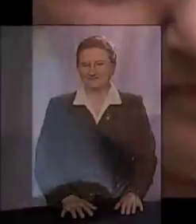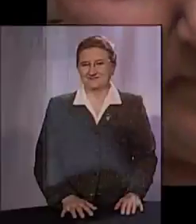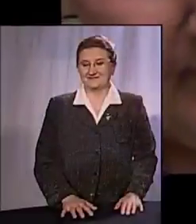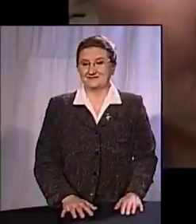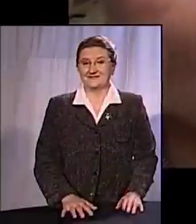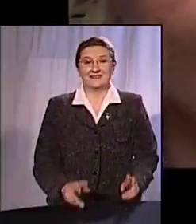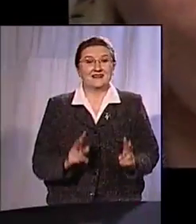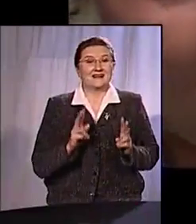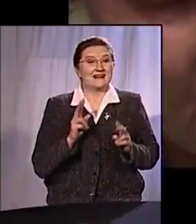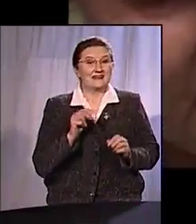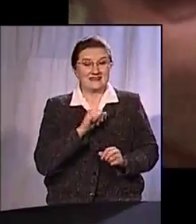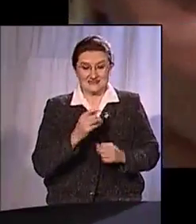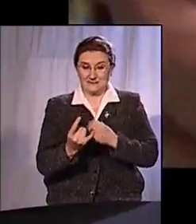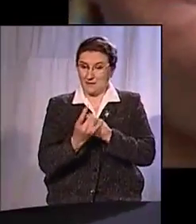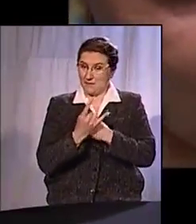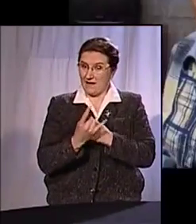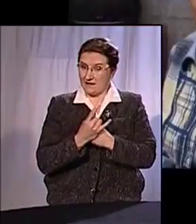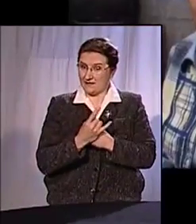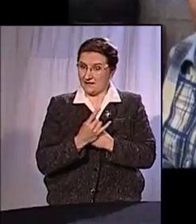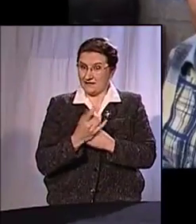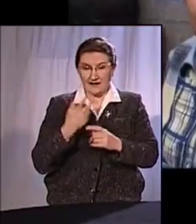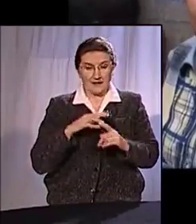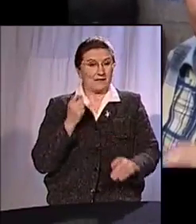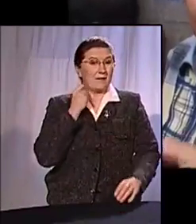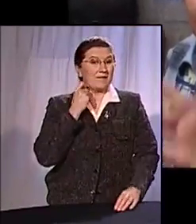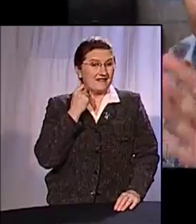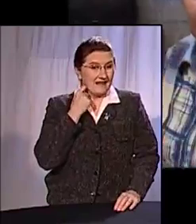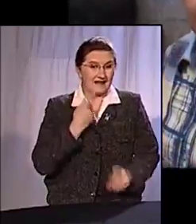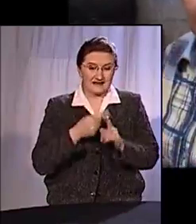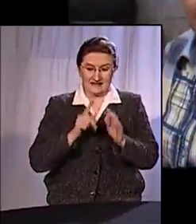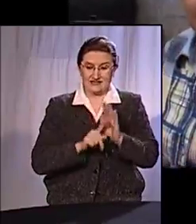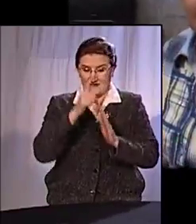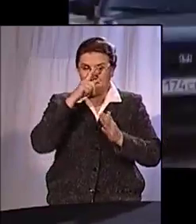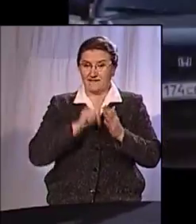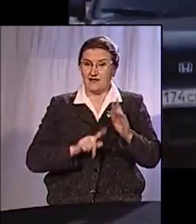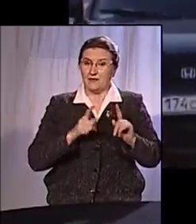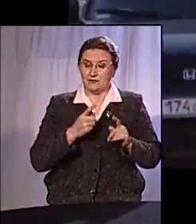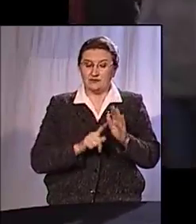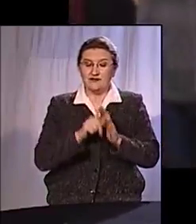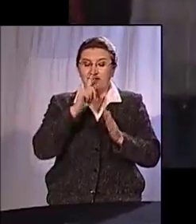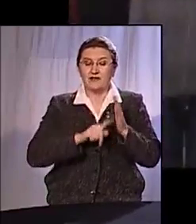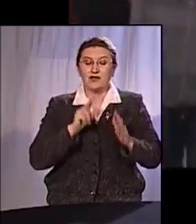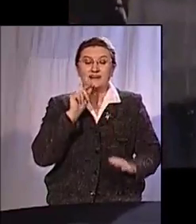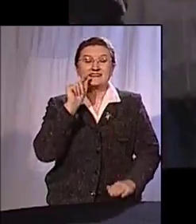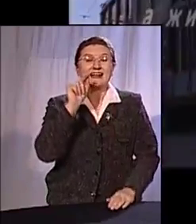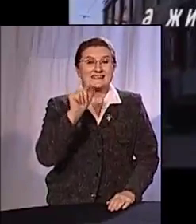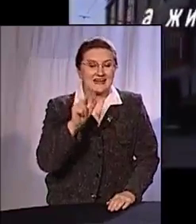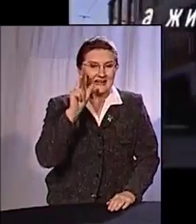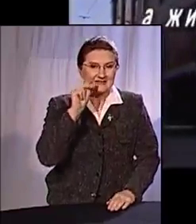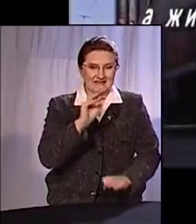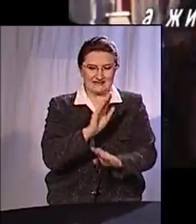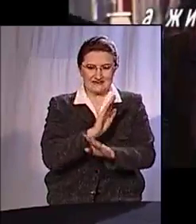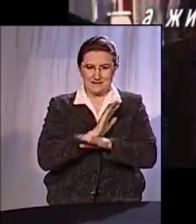когда самообман, когда беспробудно пила или сейчас, когда стала верить? Почему стала верить только тогда, когда